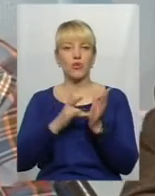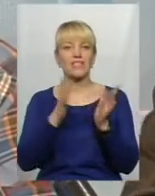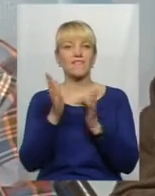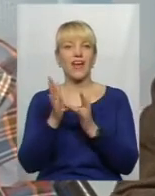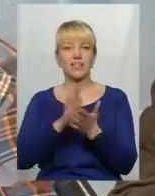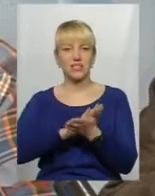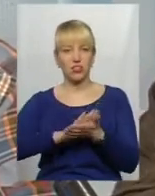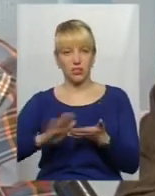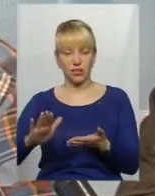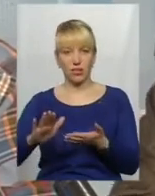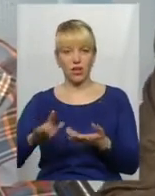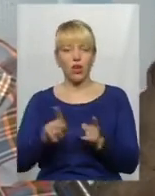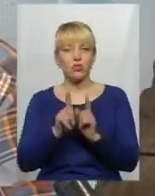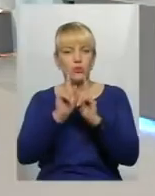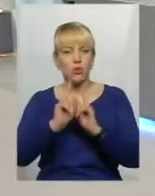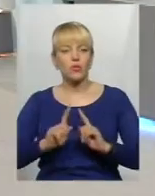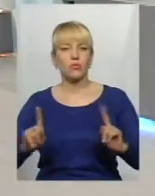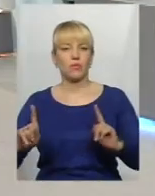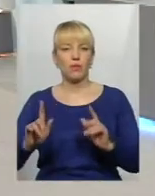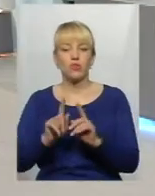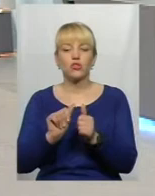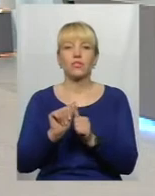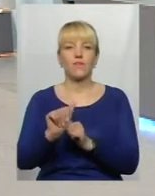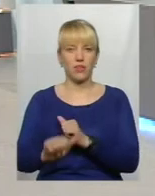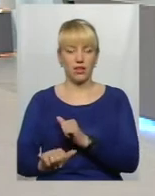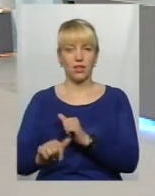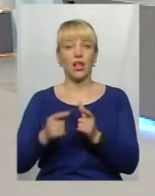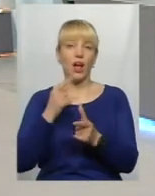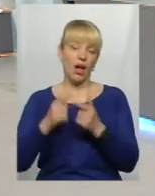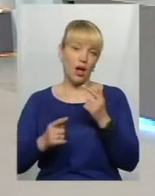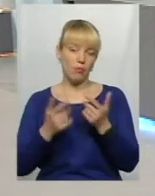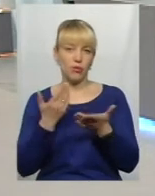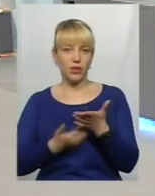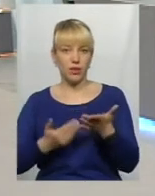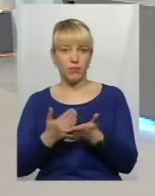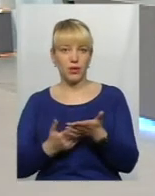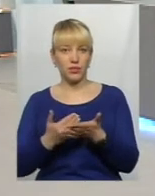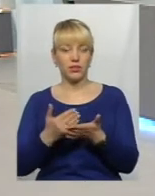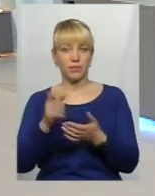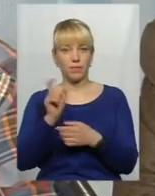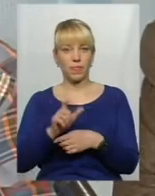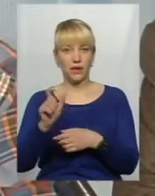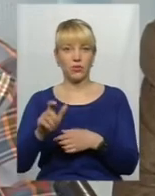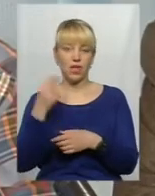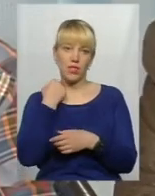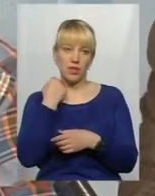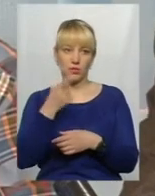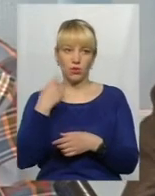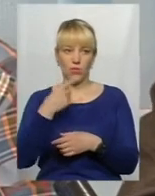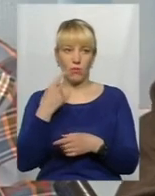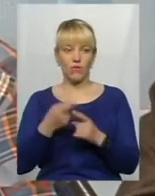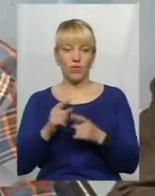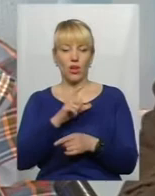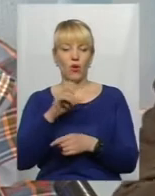освячене щось особливе, відділене, або, наприклад, holidays, англійською мовою так само,